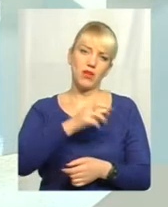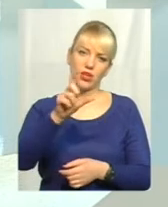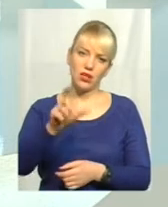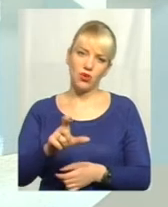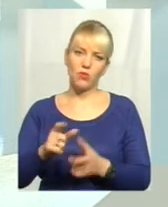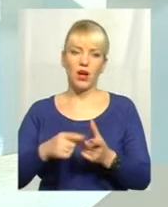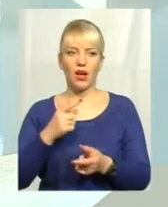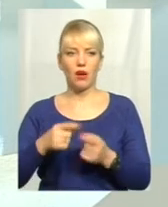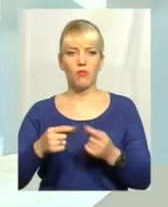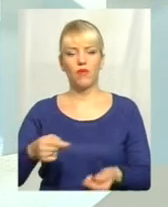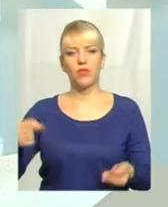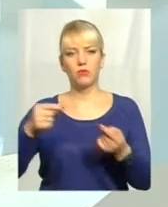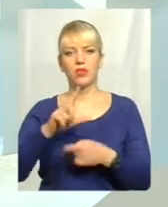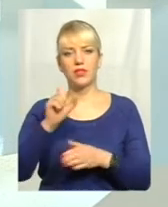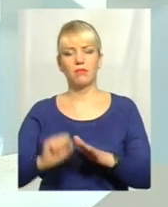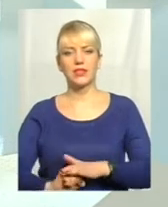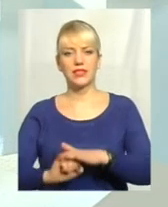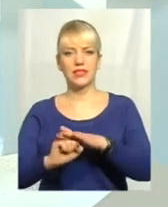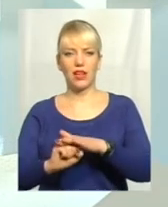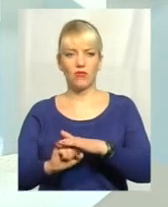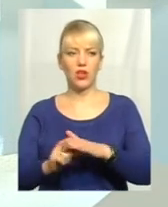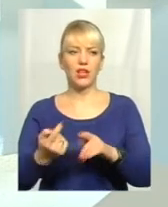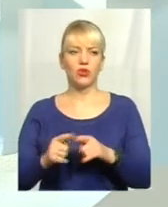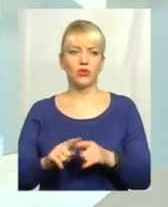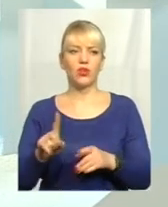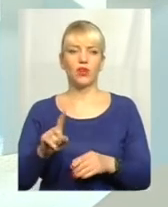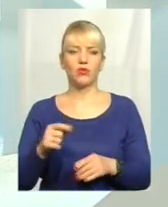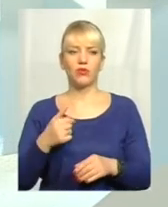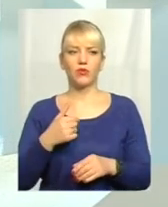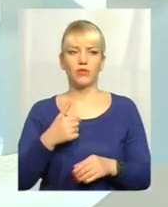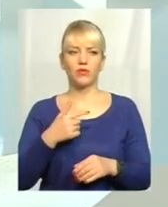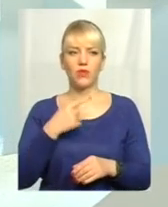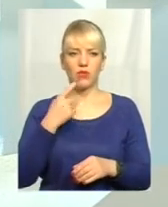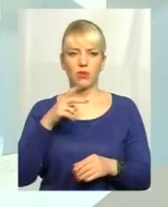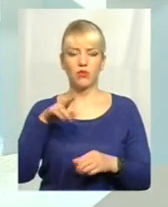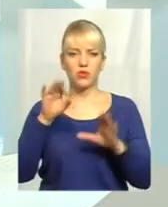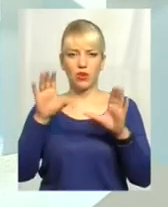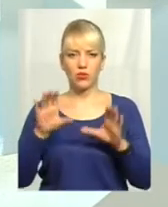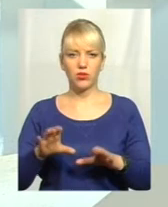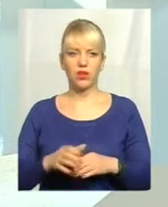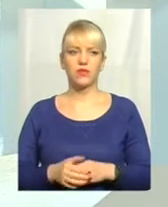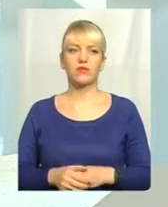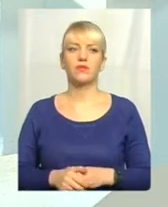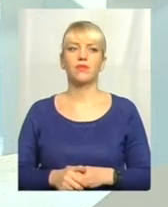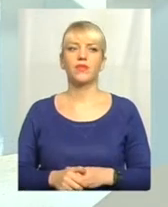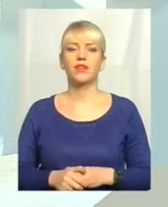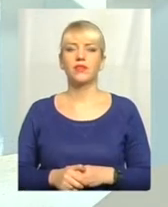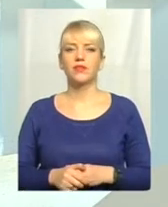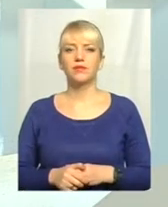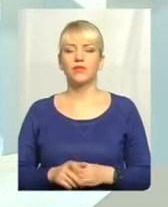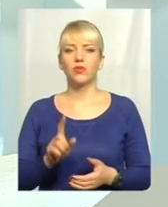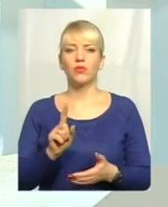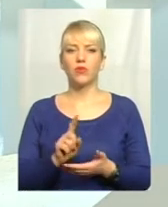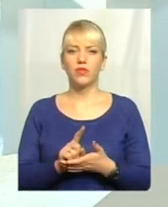або відповідно за підставою. Той, який, в принципі, прописано в чинному законодавстві. Тому я ще раз наголошую про те, що обов